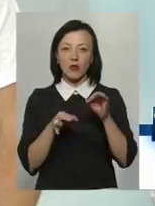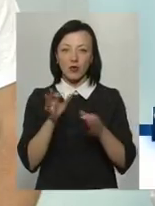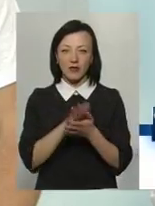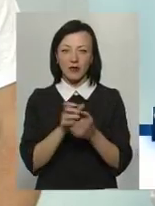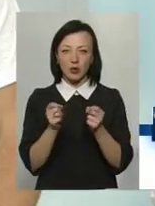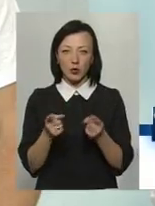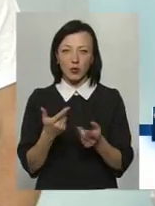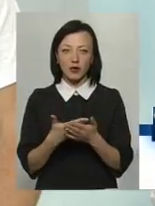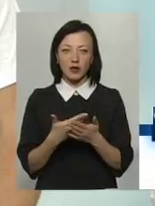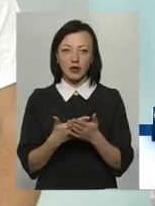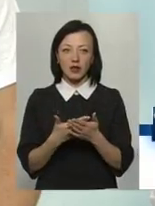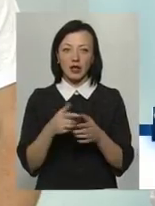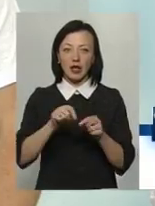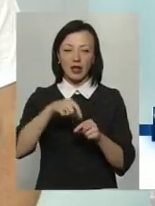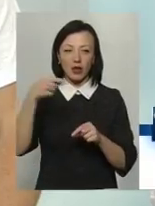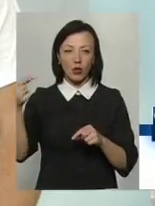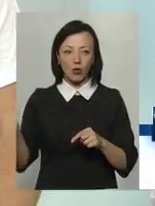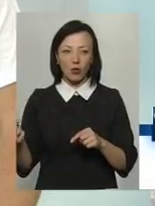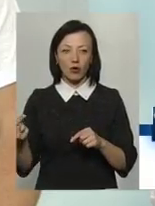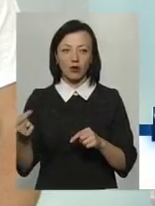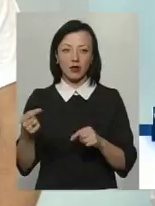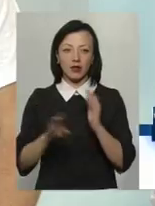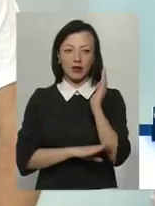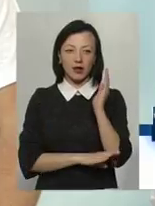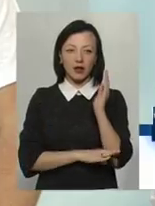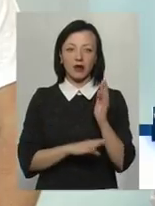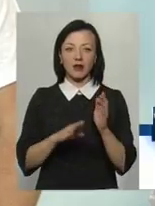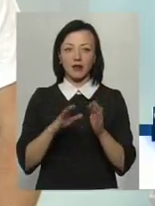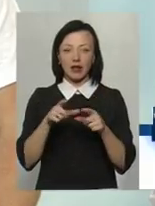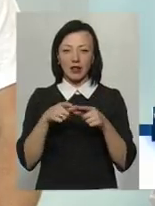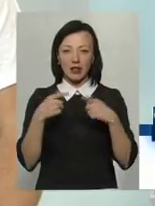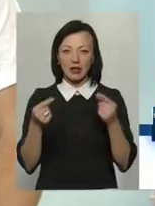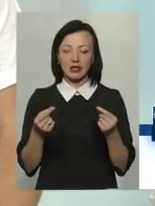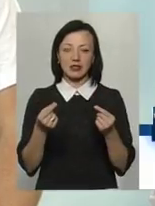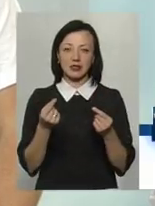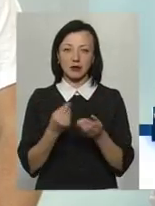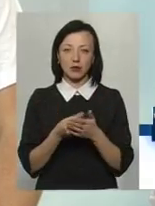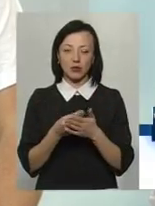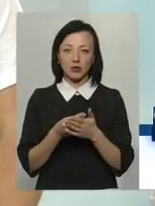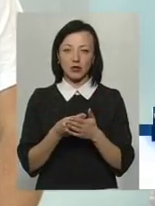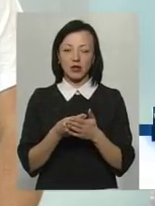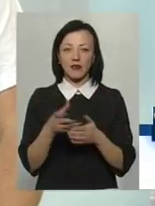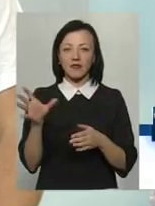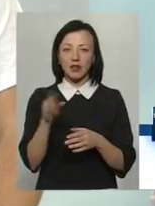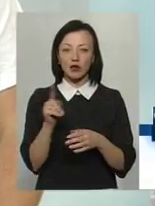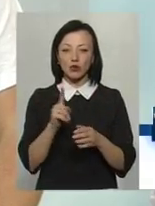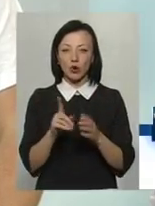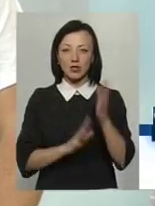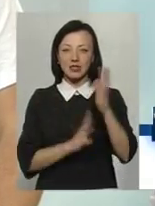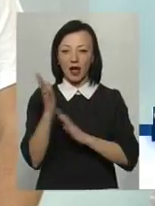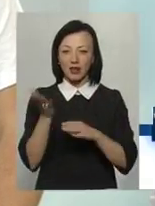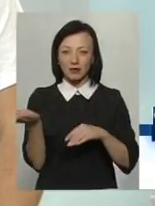в вигляді гілок, там, слистя, все, що внесеться з садків.